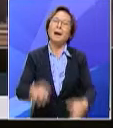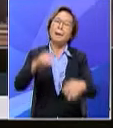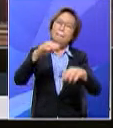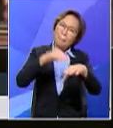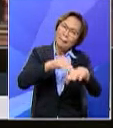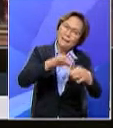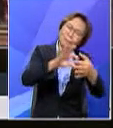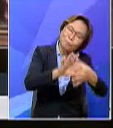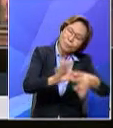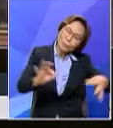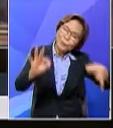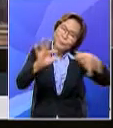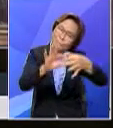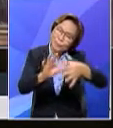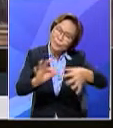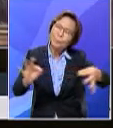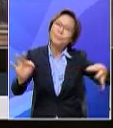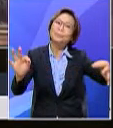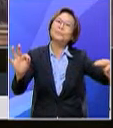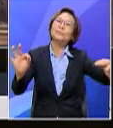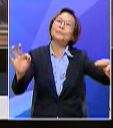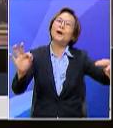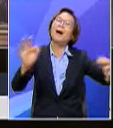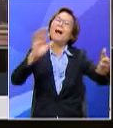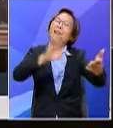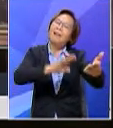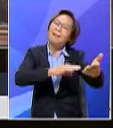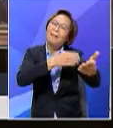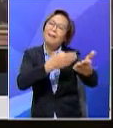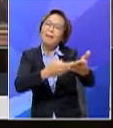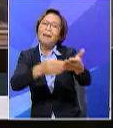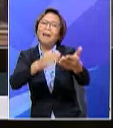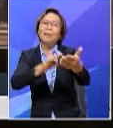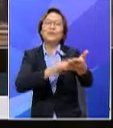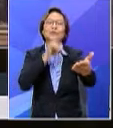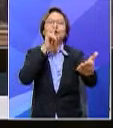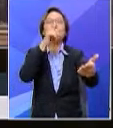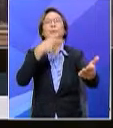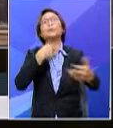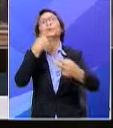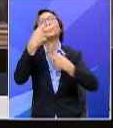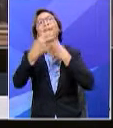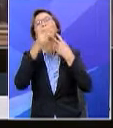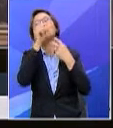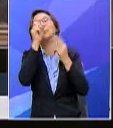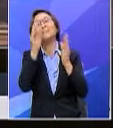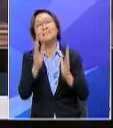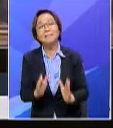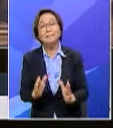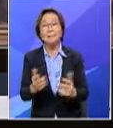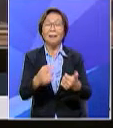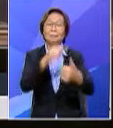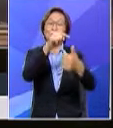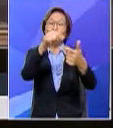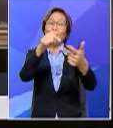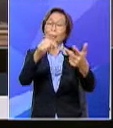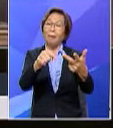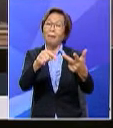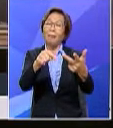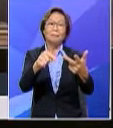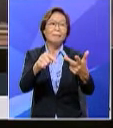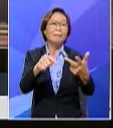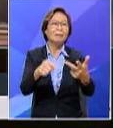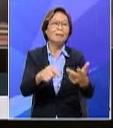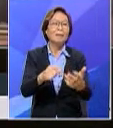lirik berada susu dan lagu dan of course suara penyanyi juga dan bagaimana lagi yang mencipta